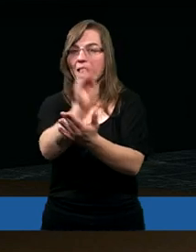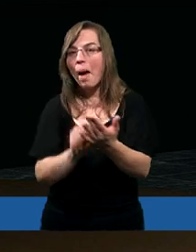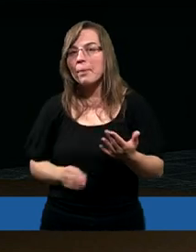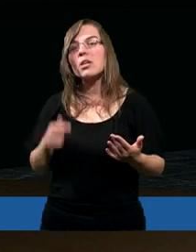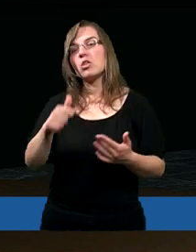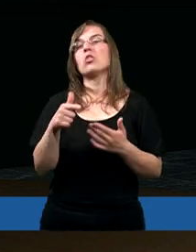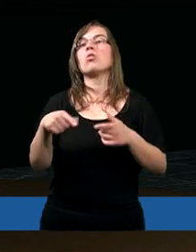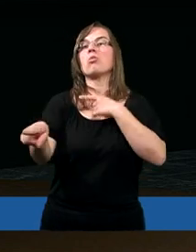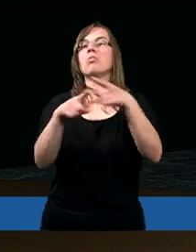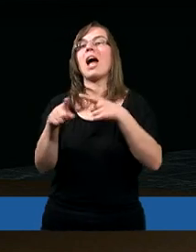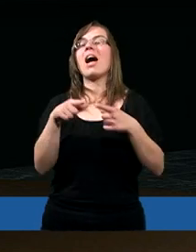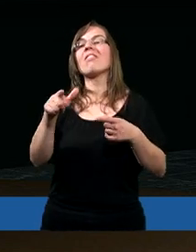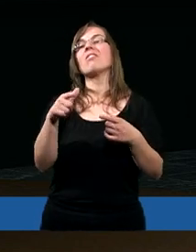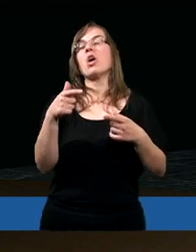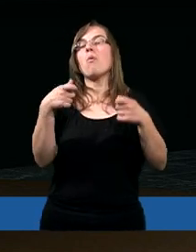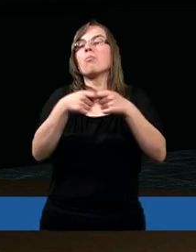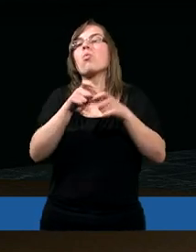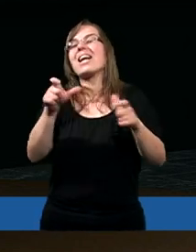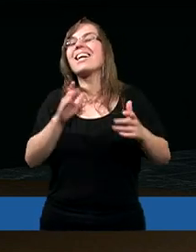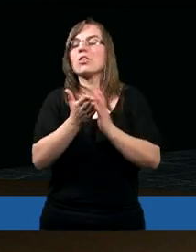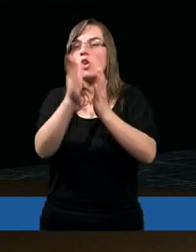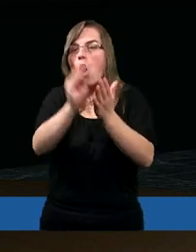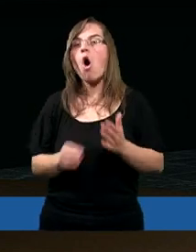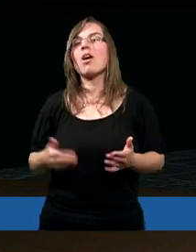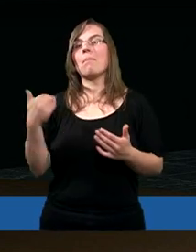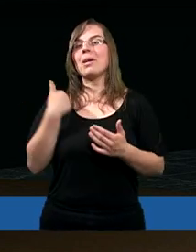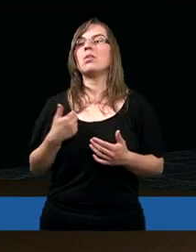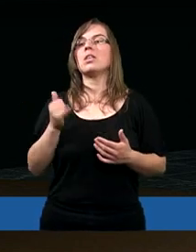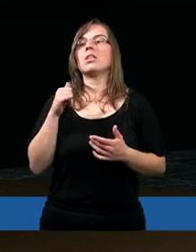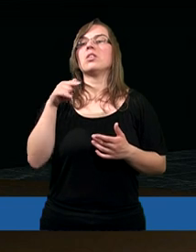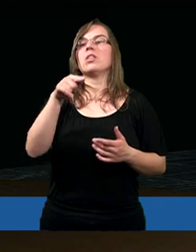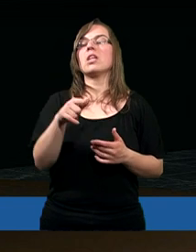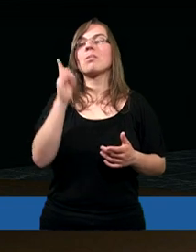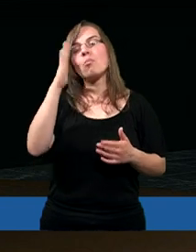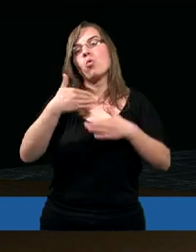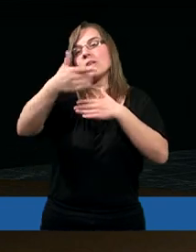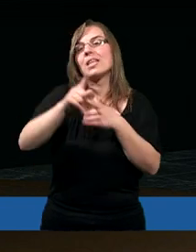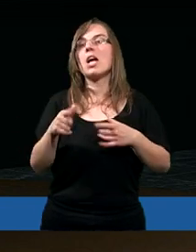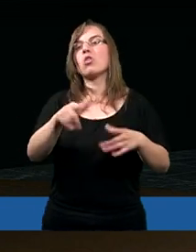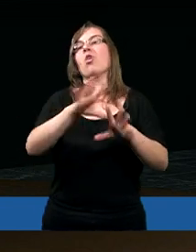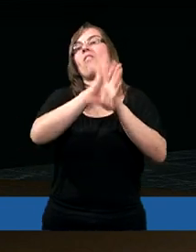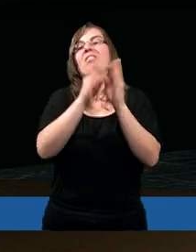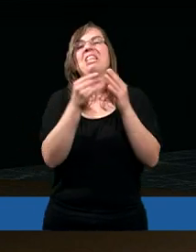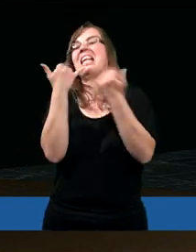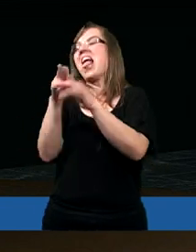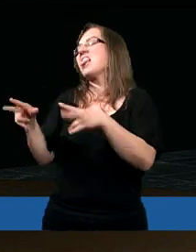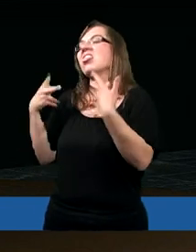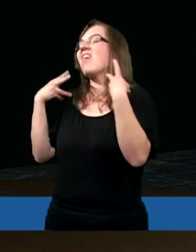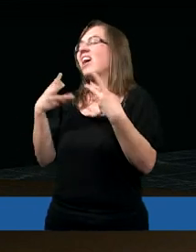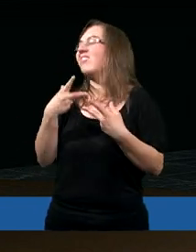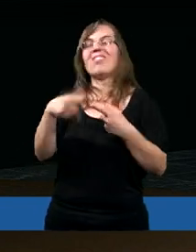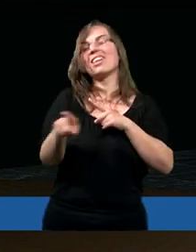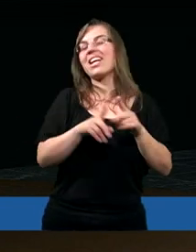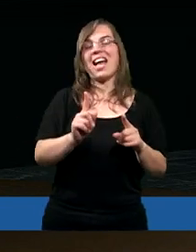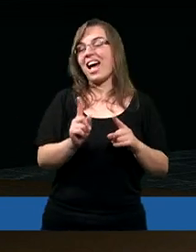i ksiąg współczesnych, które były w czasach Jezusa i trochę później, to już wszystkie inne są nieważne.